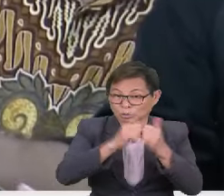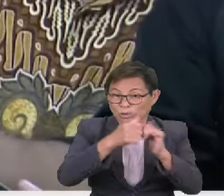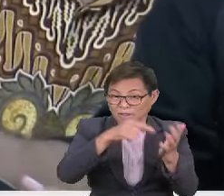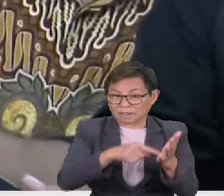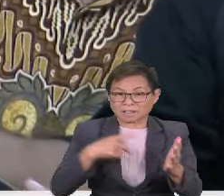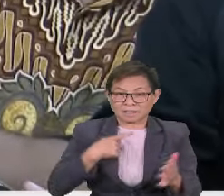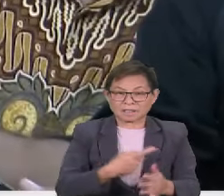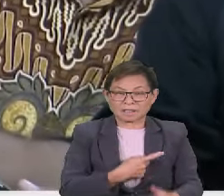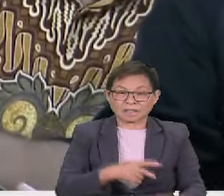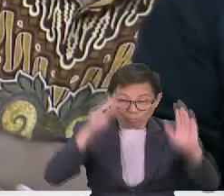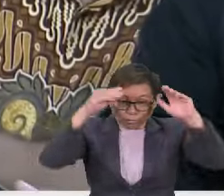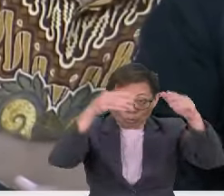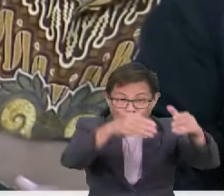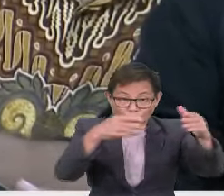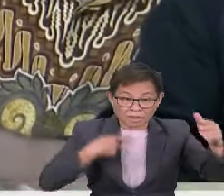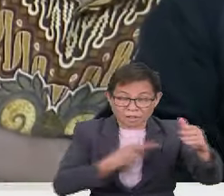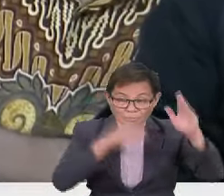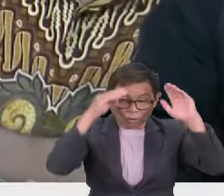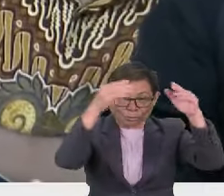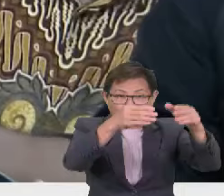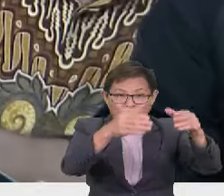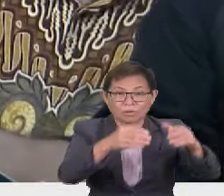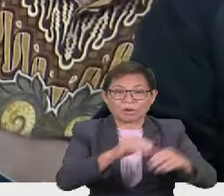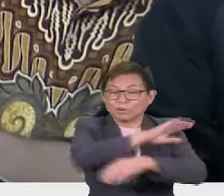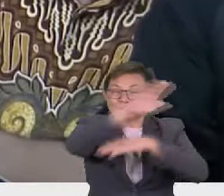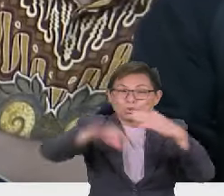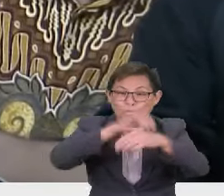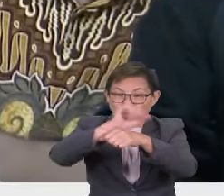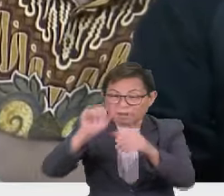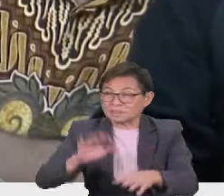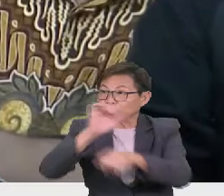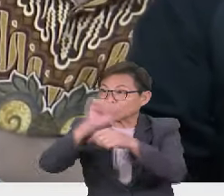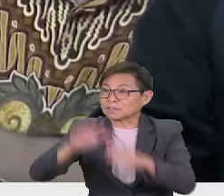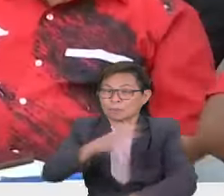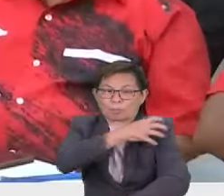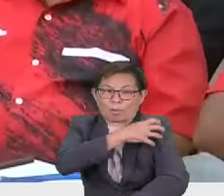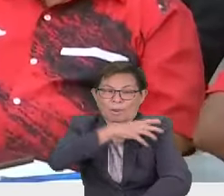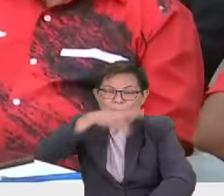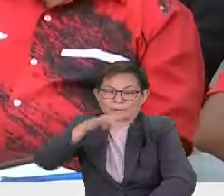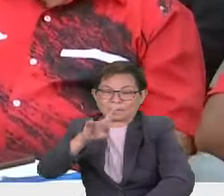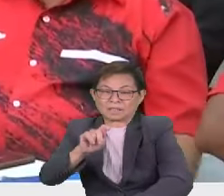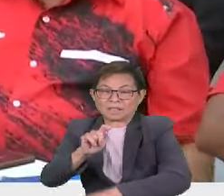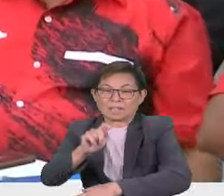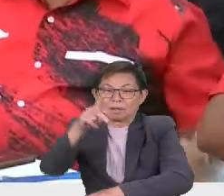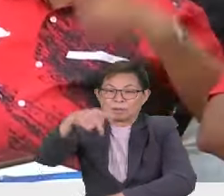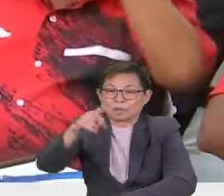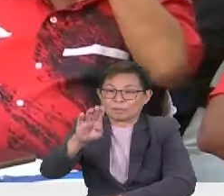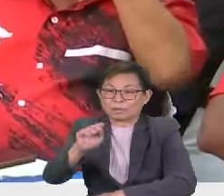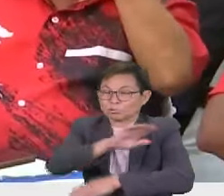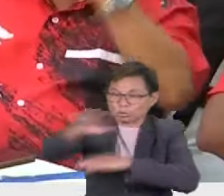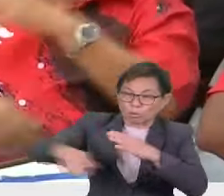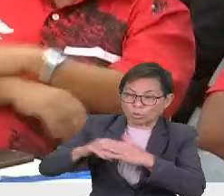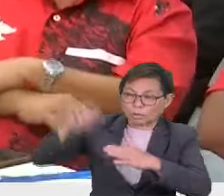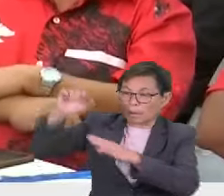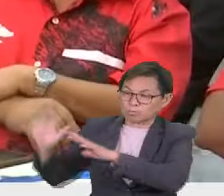mengumpulkan semua kaki tangan daripada pihak berkuasa tempatan atau PBT di seluruh negeri